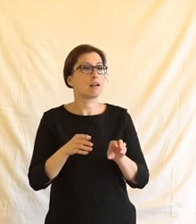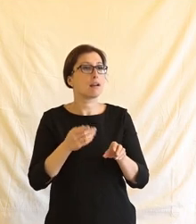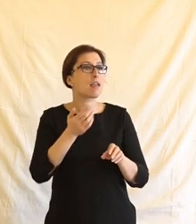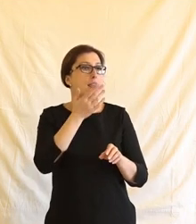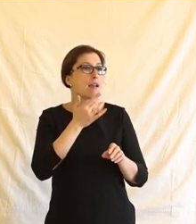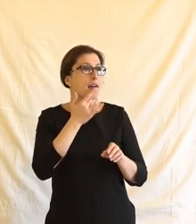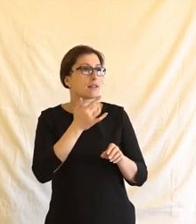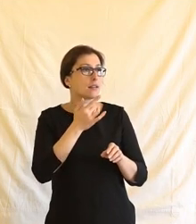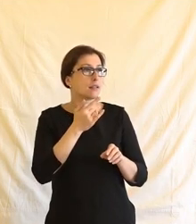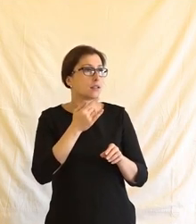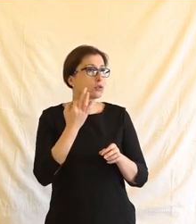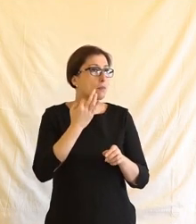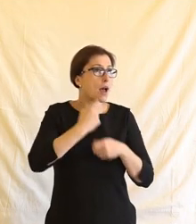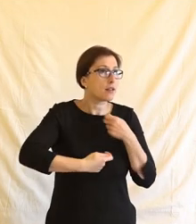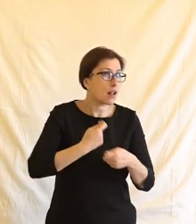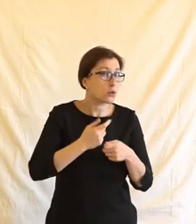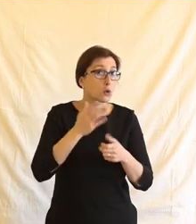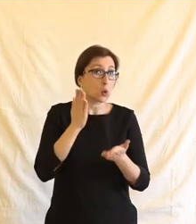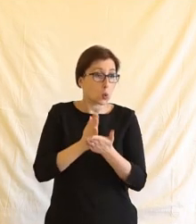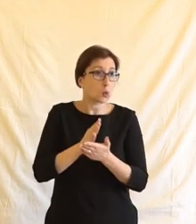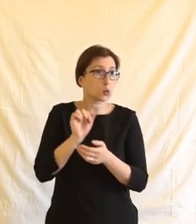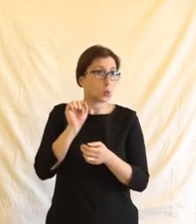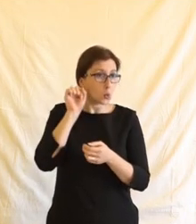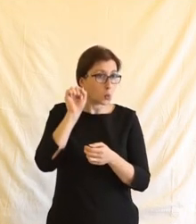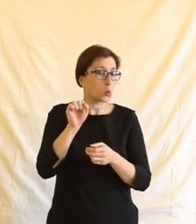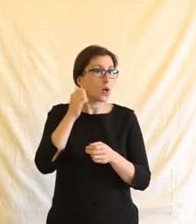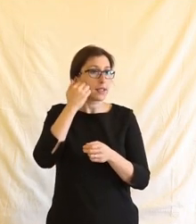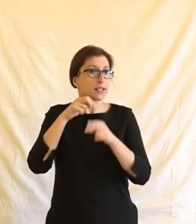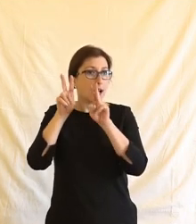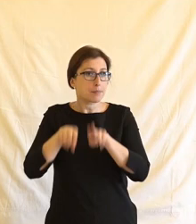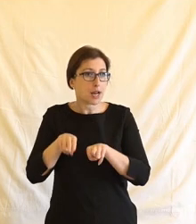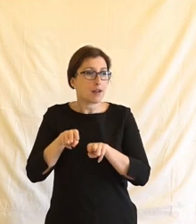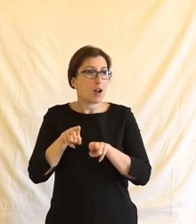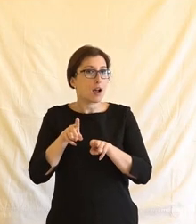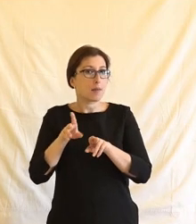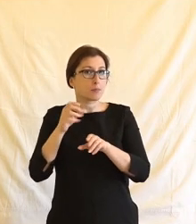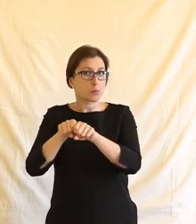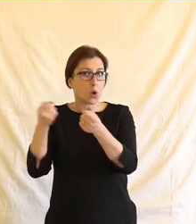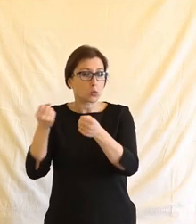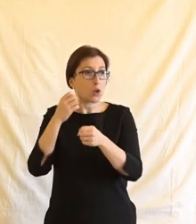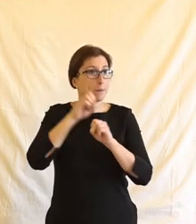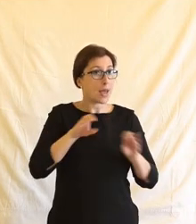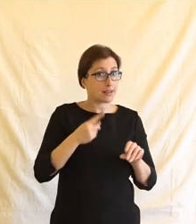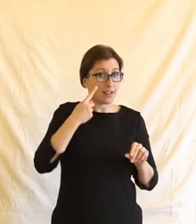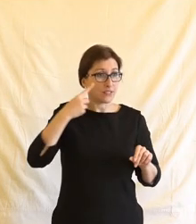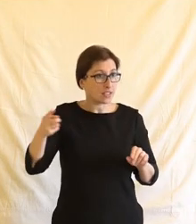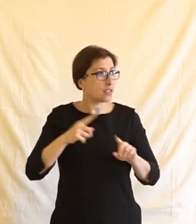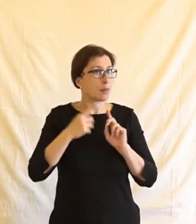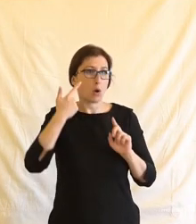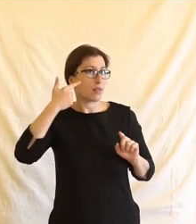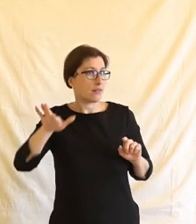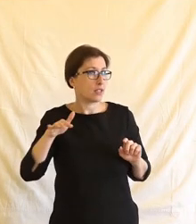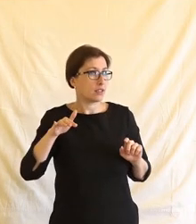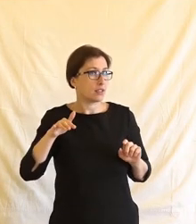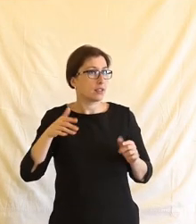procesu, kdy byla možná narušována lidská práva, viděla to média správně, neviděla to, proč to neviděla, přispěla k tomu, aby